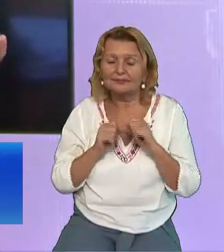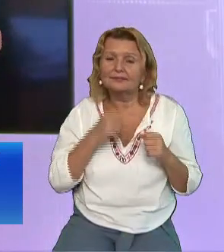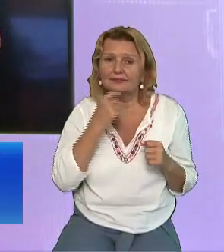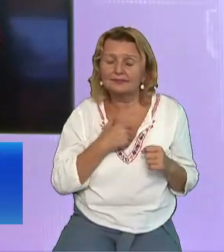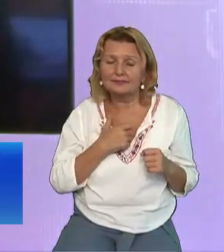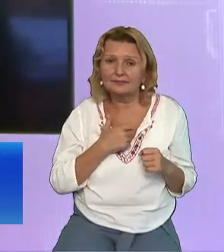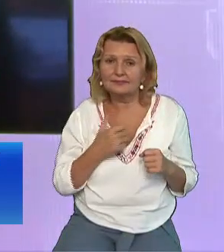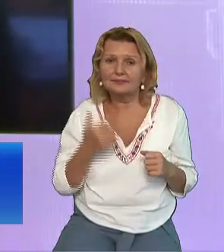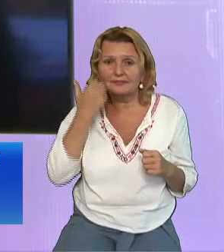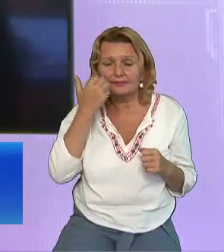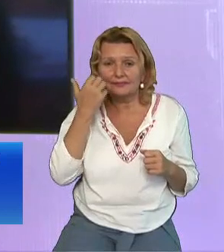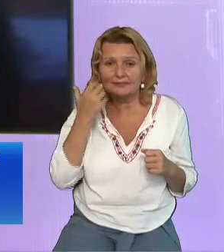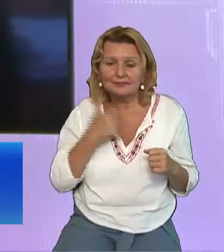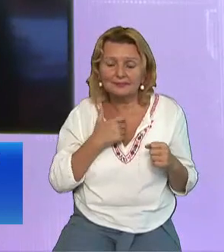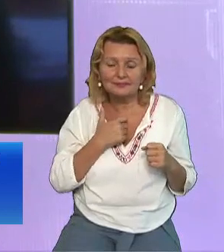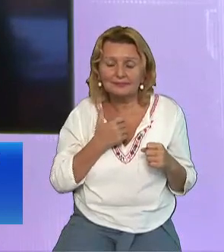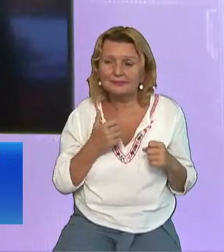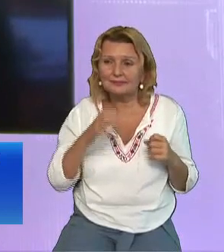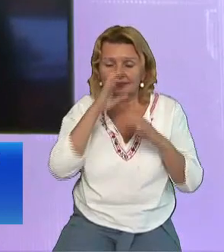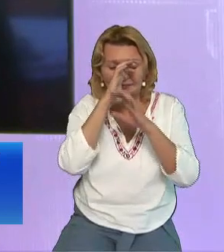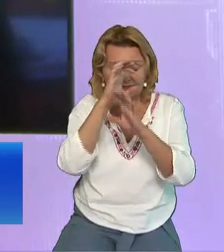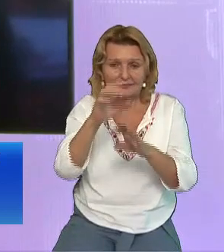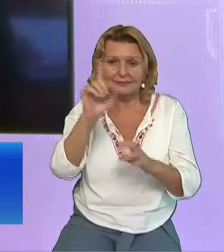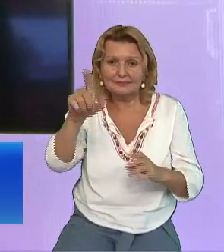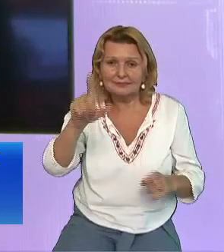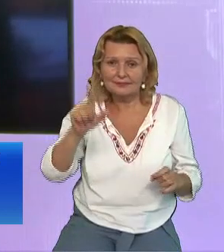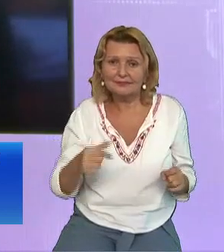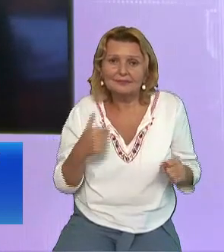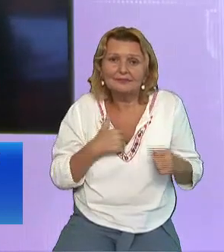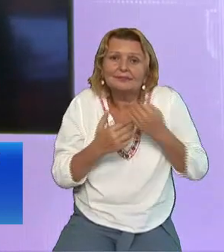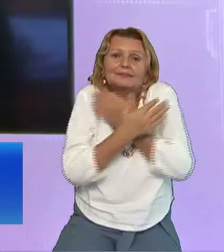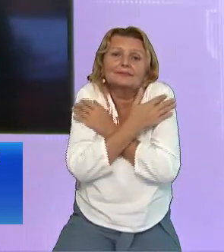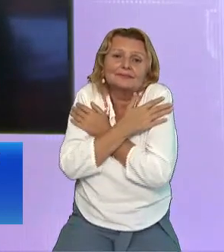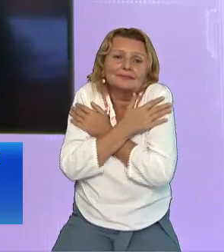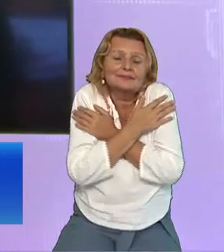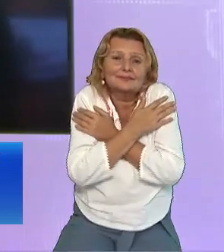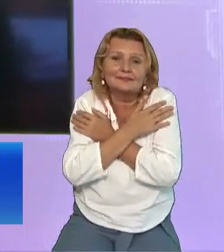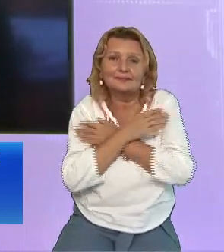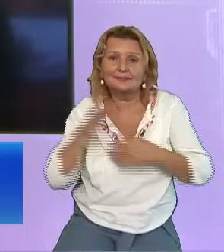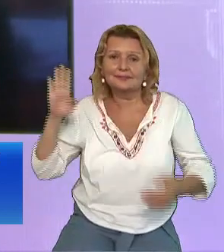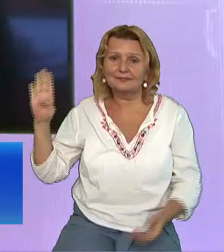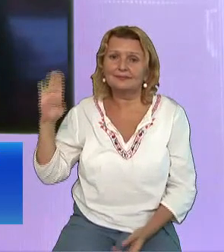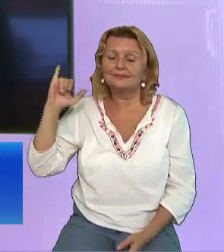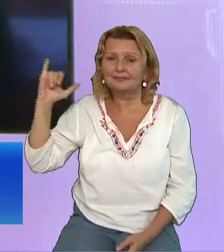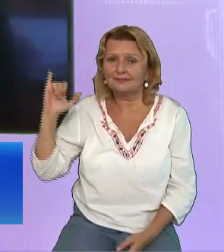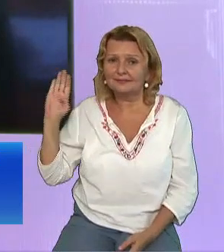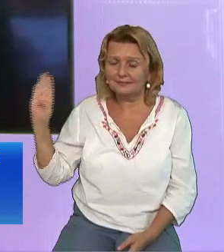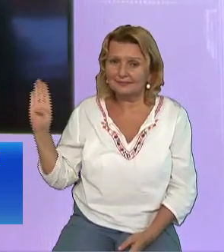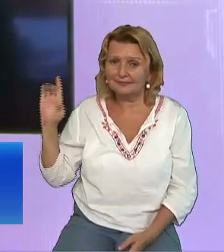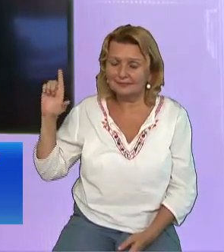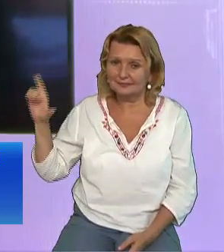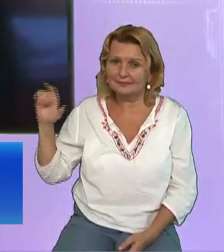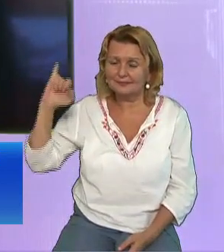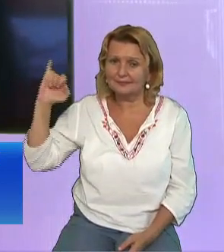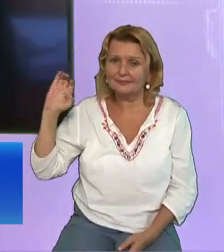extrem de prețioși Și îmi dau seama că nu trebuie să renunț la asta niciodată Indiferent ce spune oricine Și Dumnezeu m-a încurajat săptămâna asta